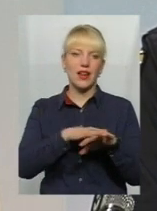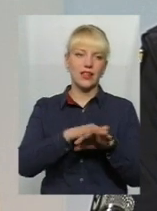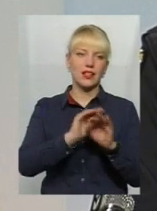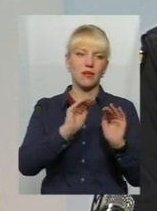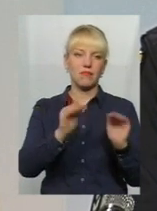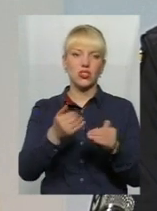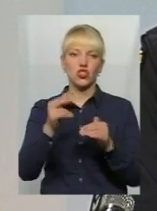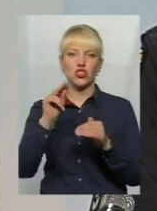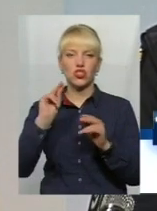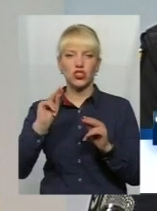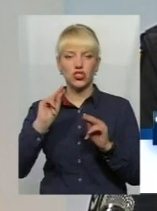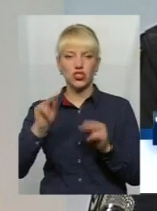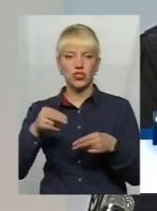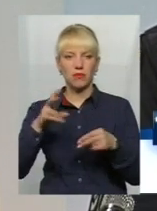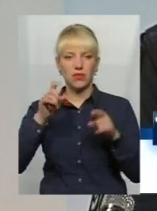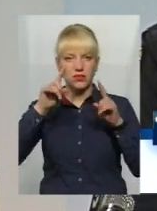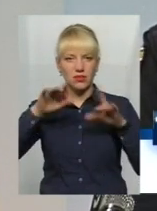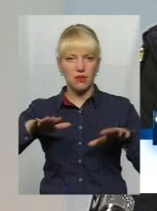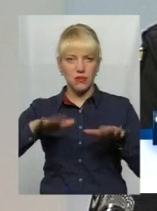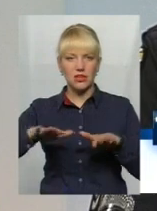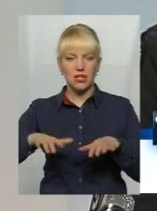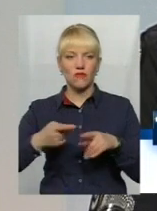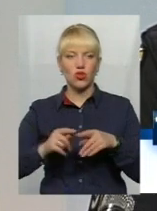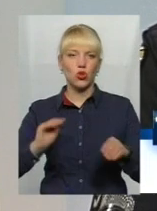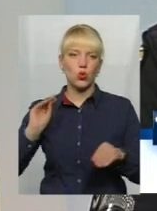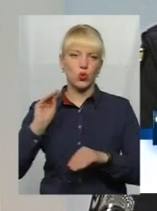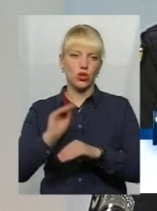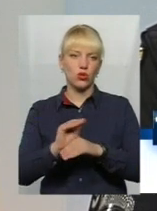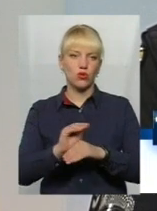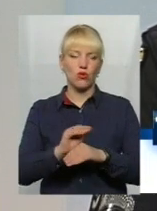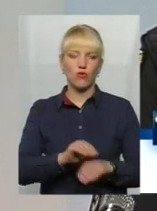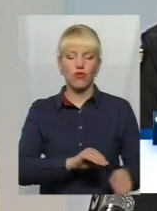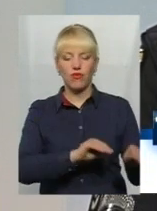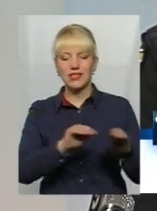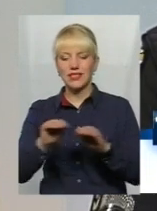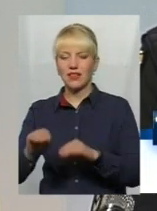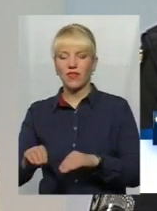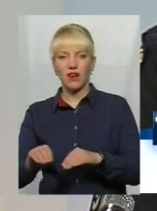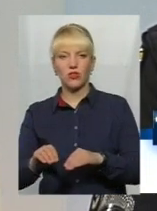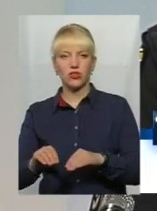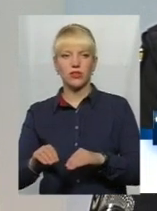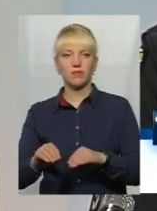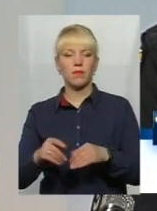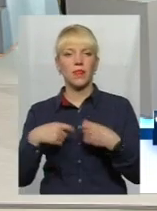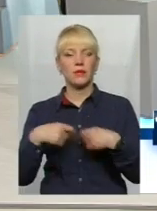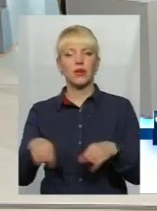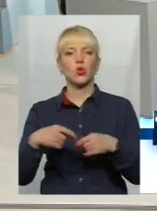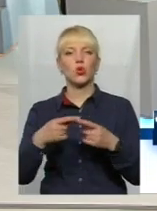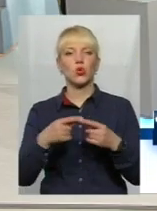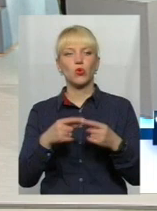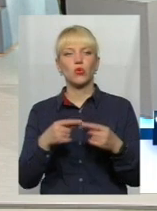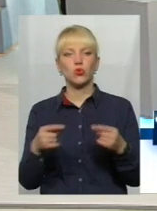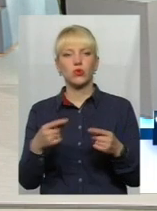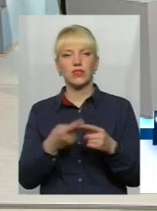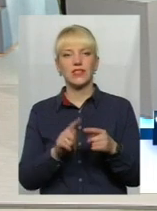місцях цієї стихійної торгівлі, вони додатково реалізовують продукцію саме в цих